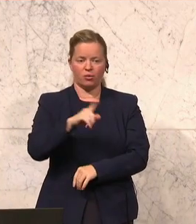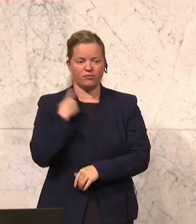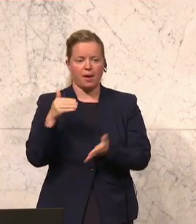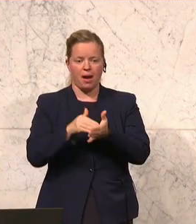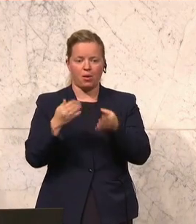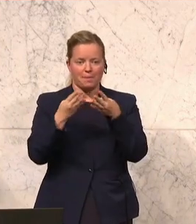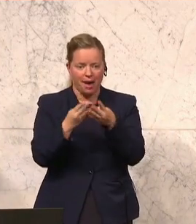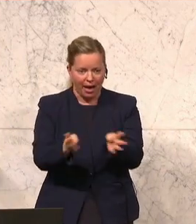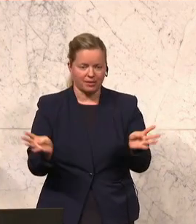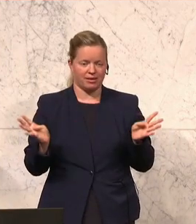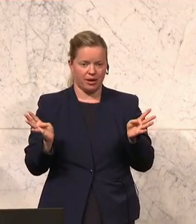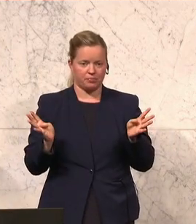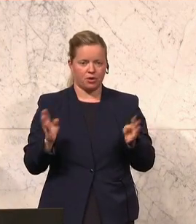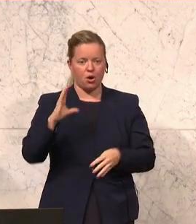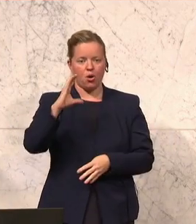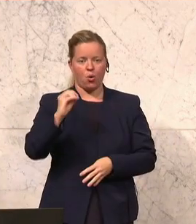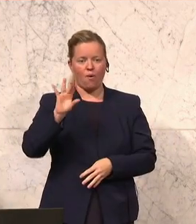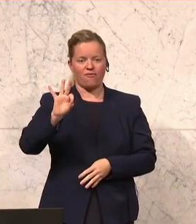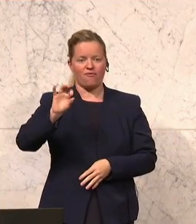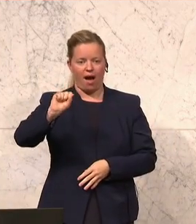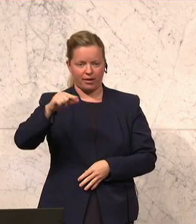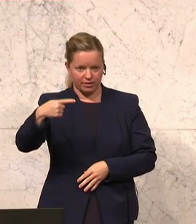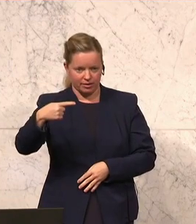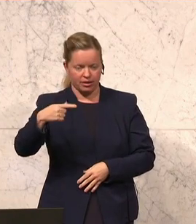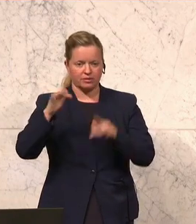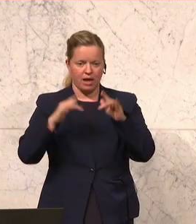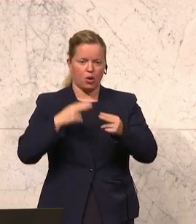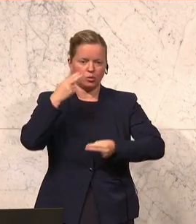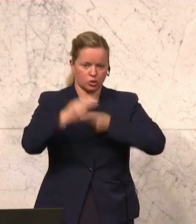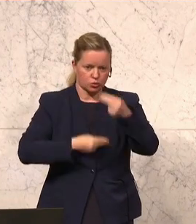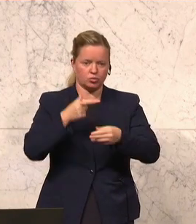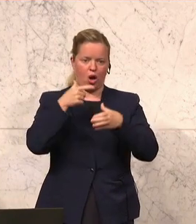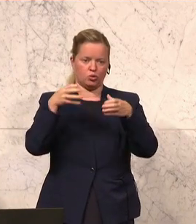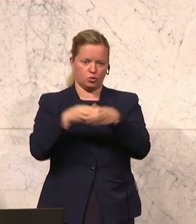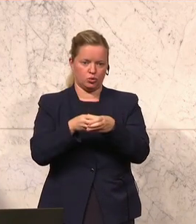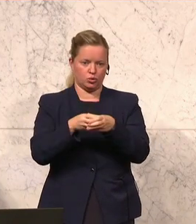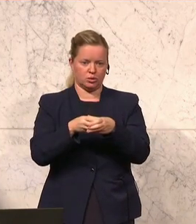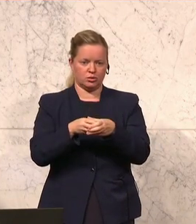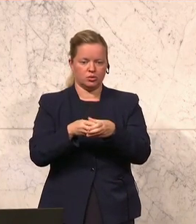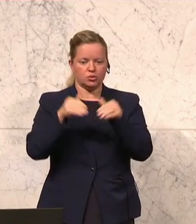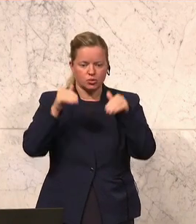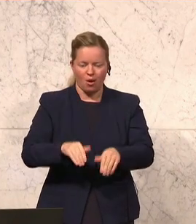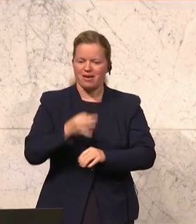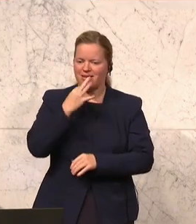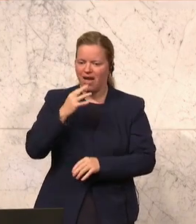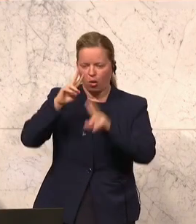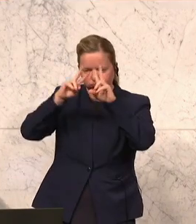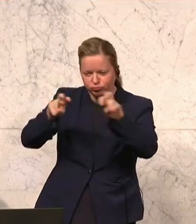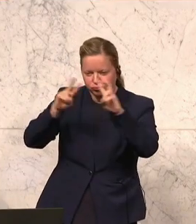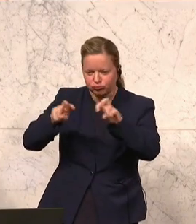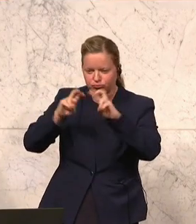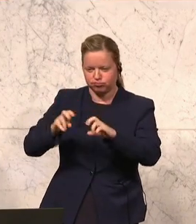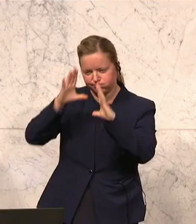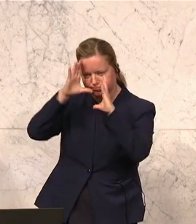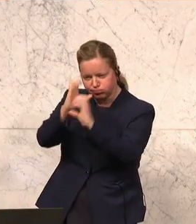dazu, dass die Kofag natürlich im Sinne eines Untersuchungsausschusses durchleuchtet wird. Allerdings